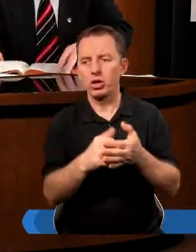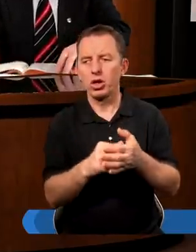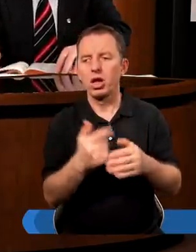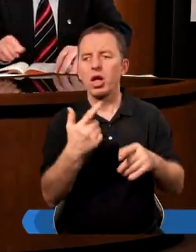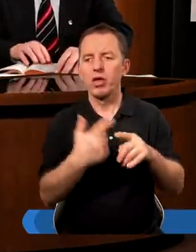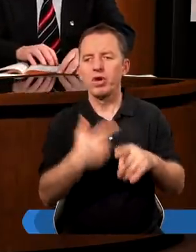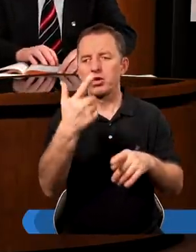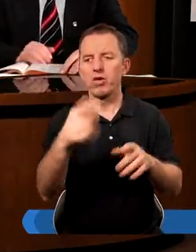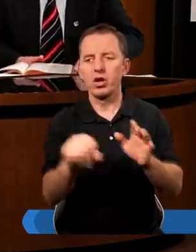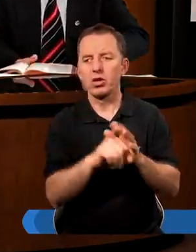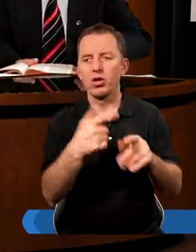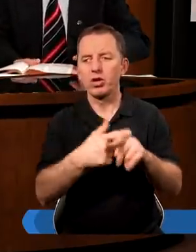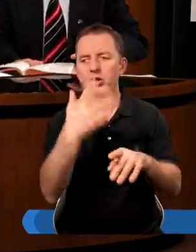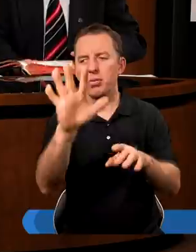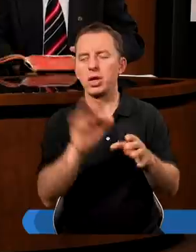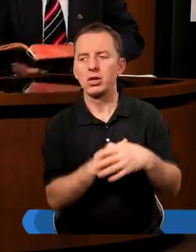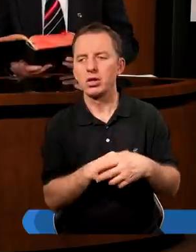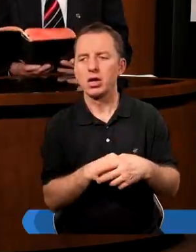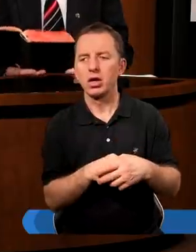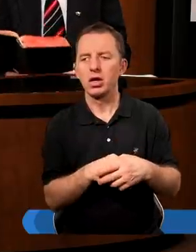rozdział 22 do 25.